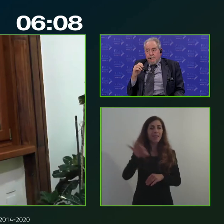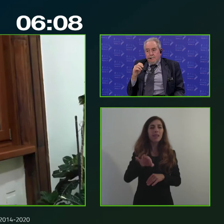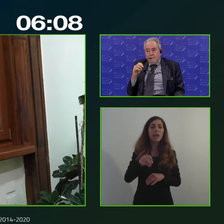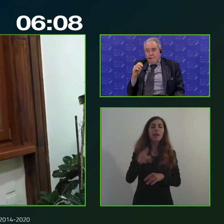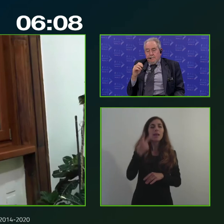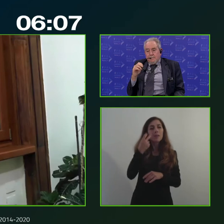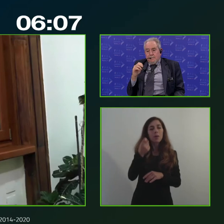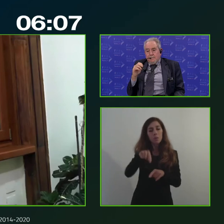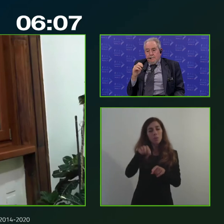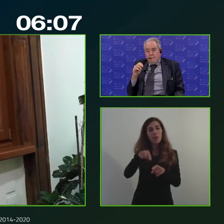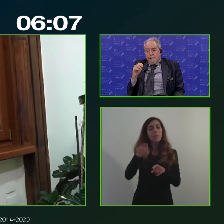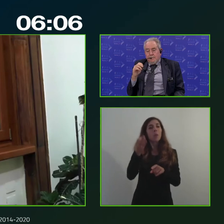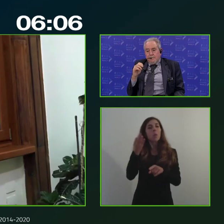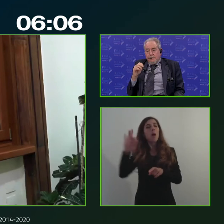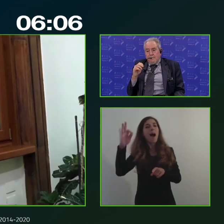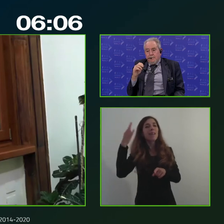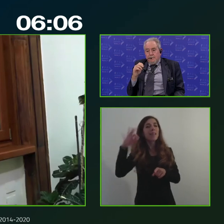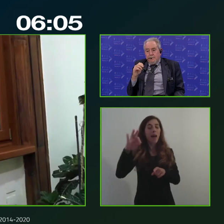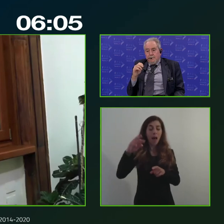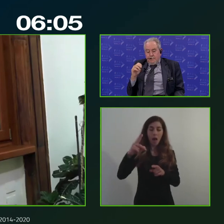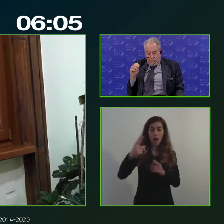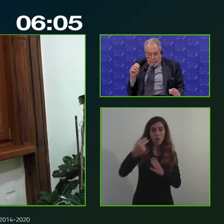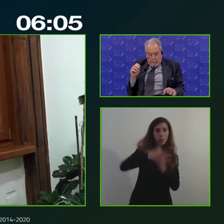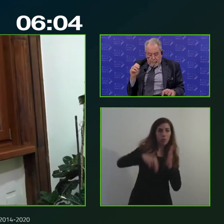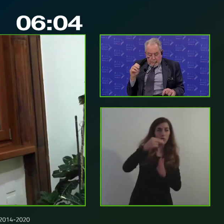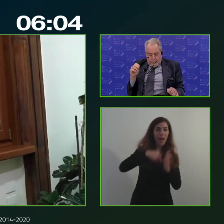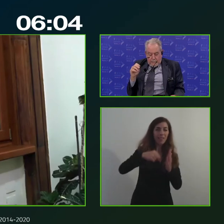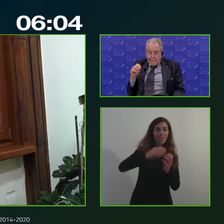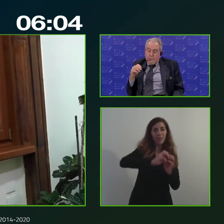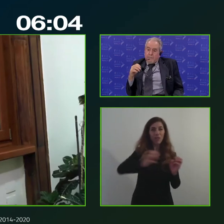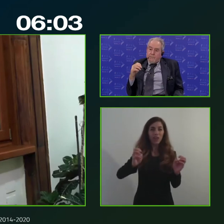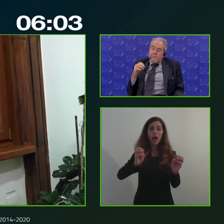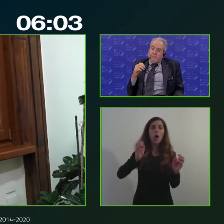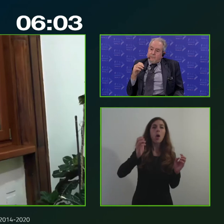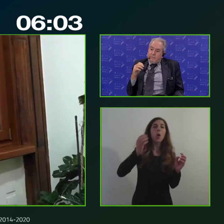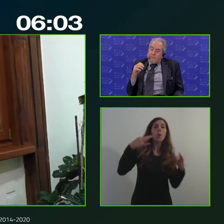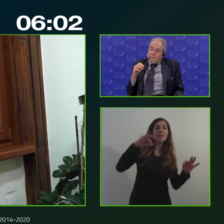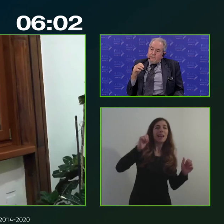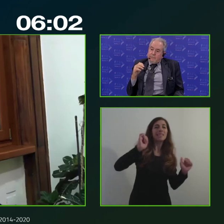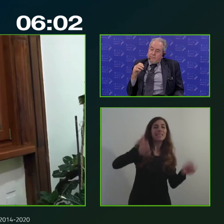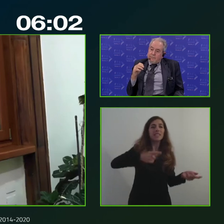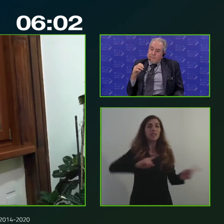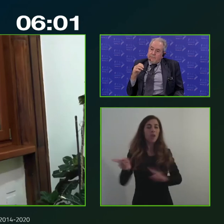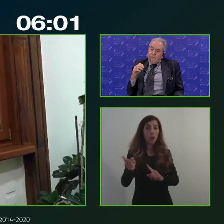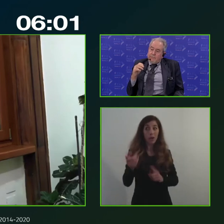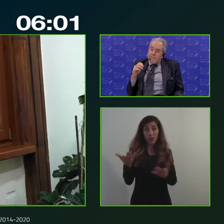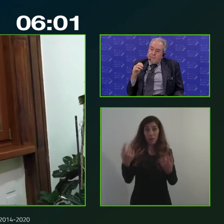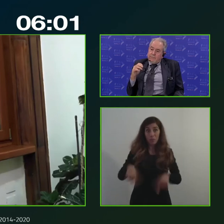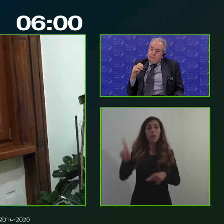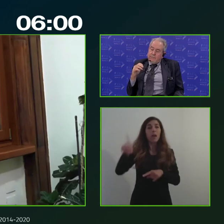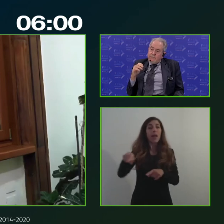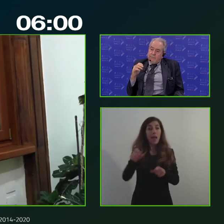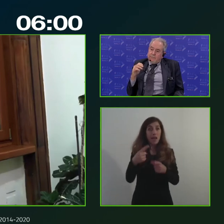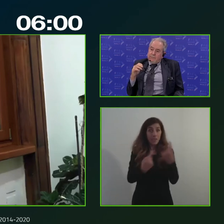dei progetti e di conseguenza anche il partenariato non era in grado ovviamente in quel